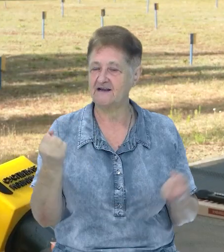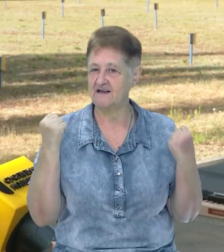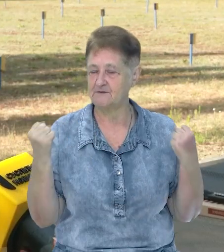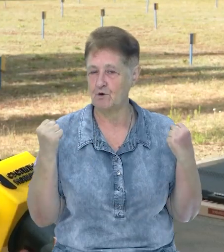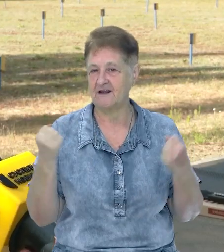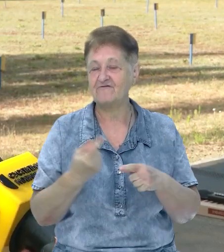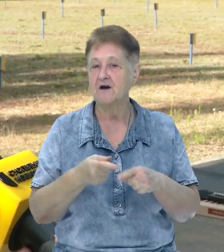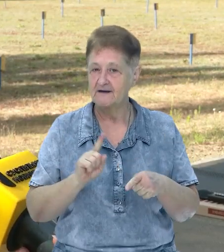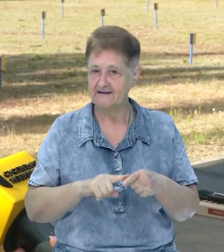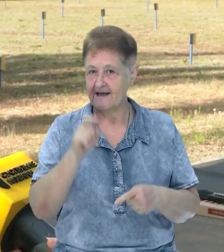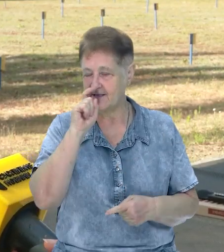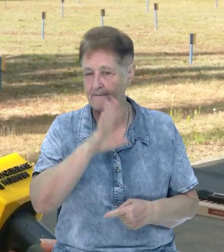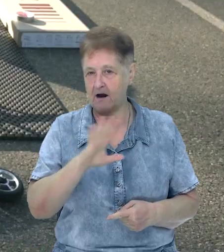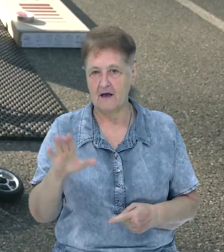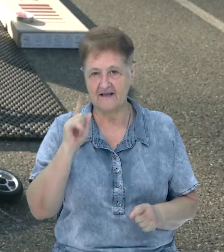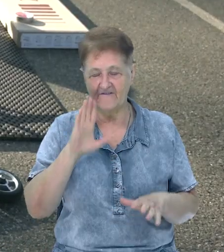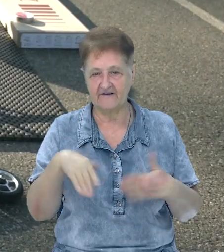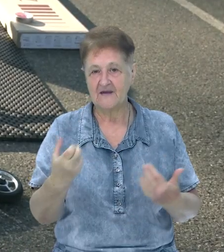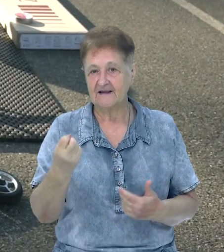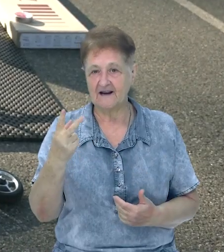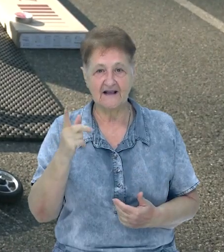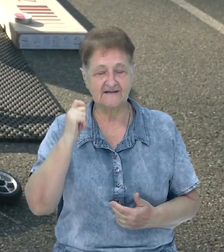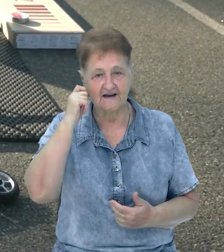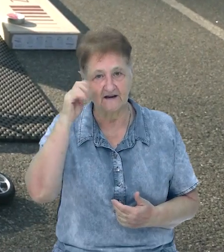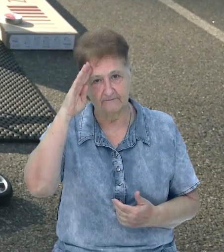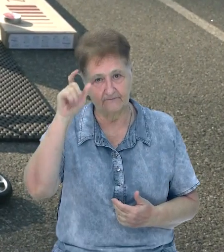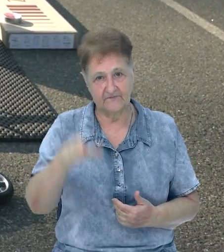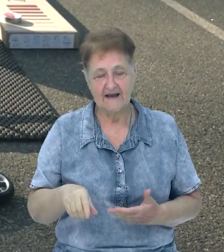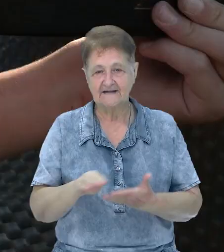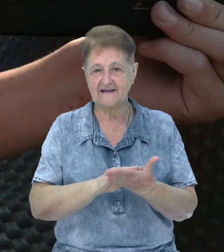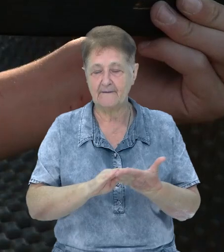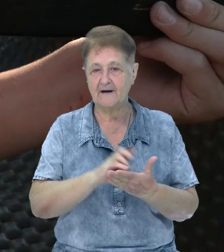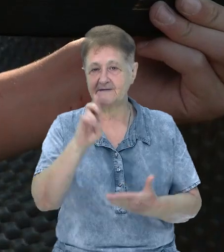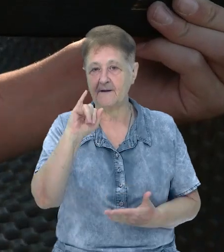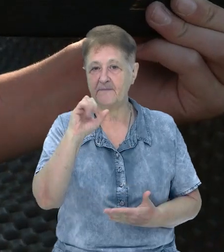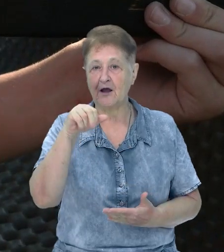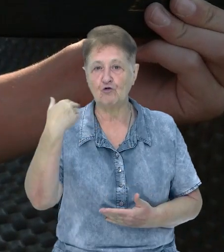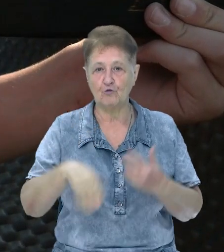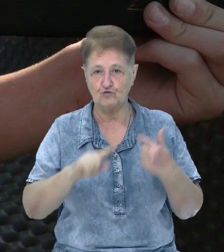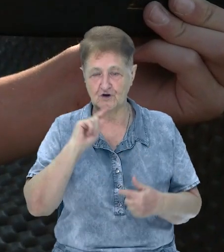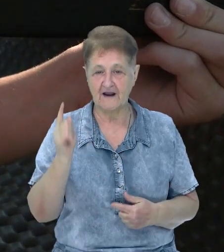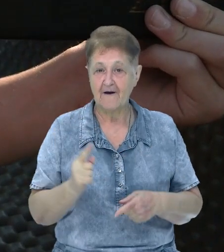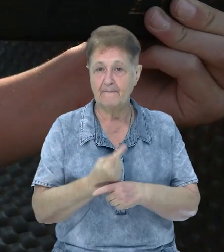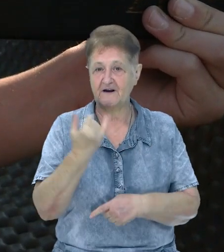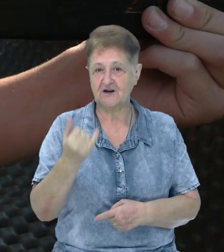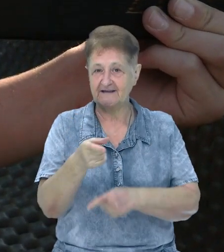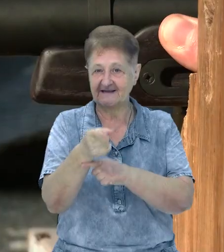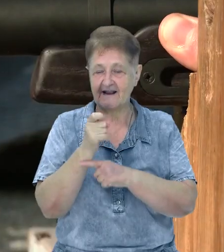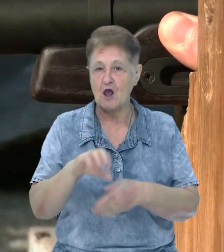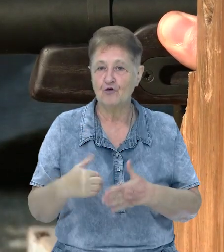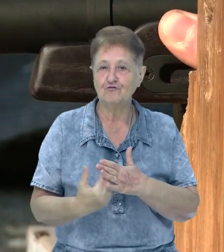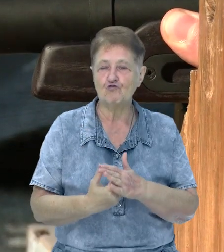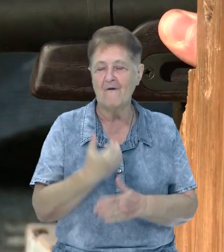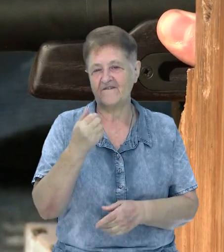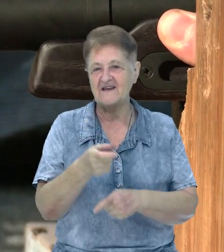можна так сказати, це непоганий варіант. 13-річний Костянтин Цибуля займається біатлоном майже рік. Нині вперше стріляє на новій